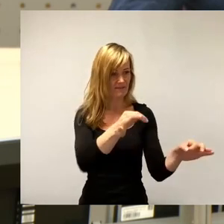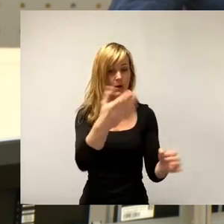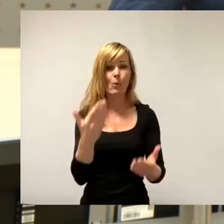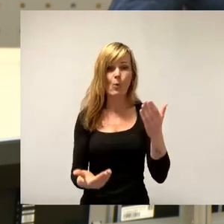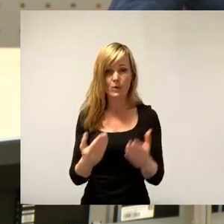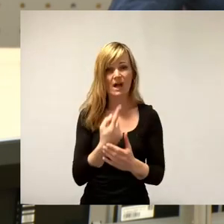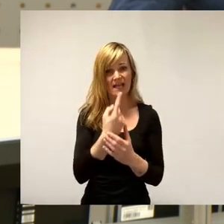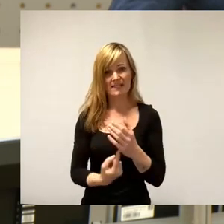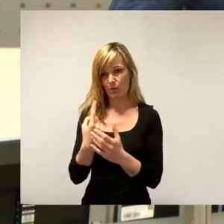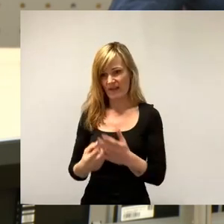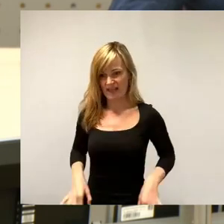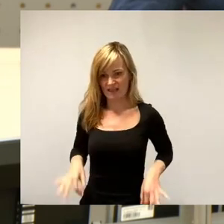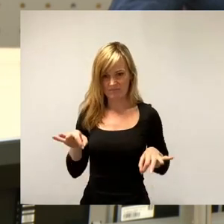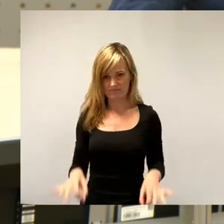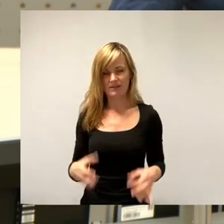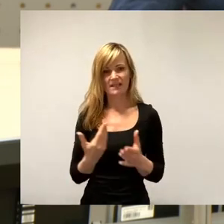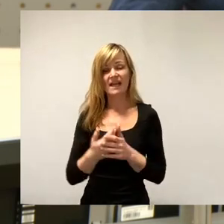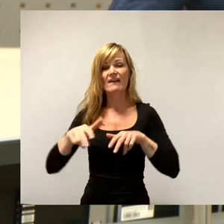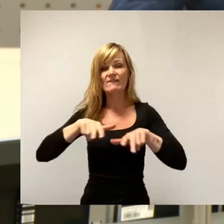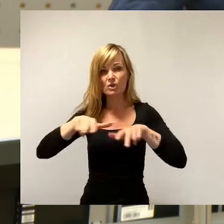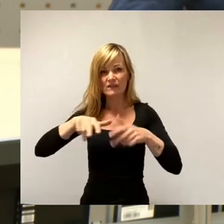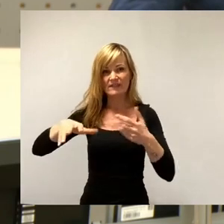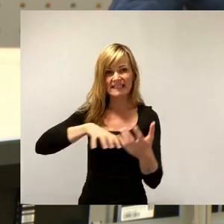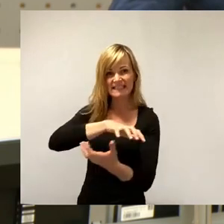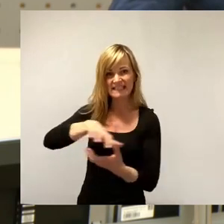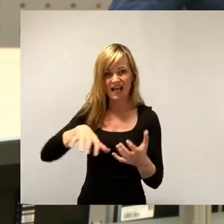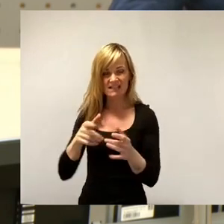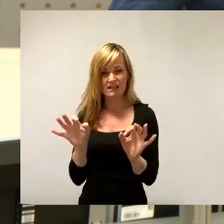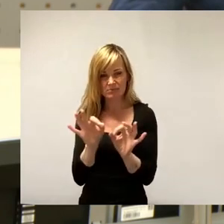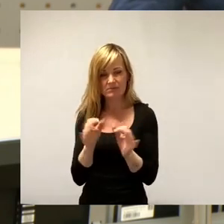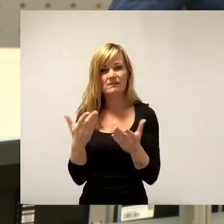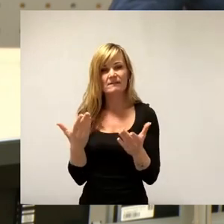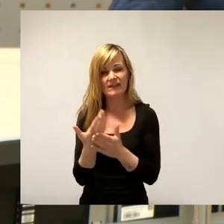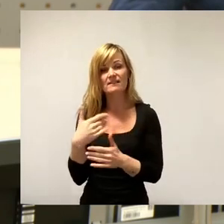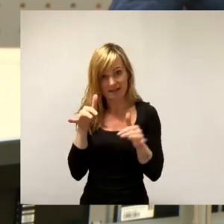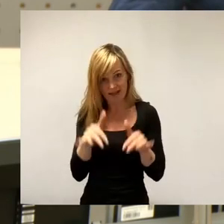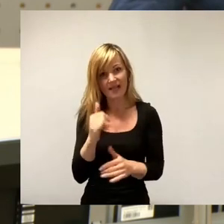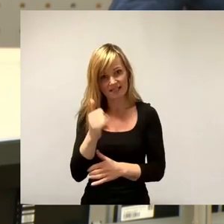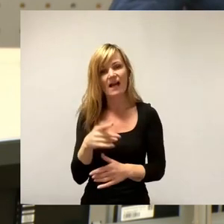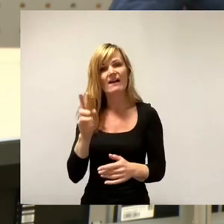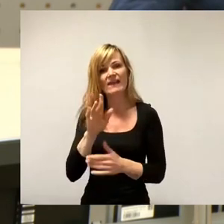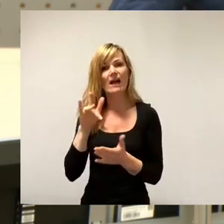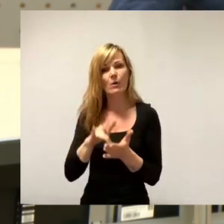Das wirtschaftliche Desaster findet gerade statt und Grund dafür ist die grüne Wirtschaftspolitik. Es wird Zeit, das zu ändern.